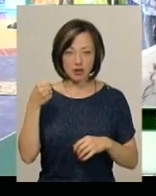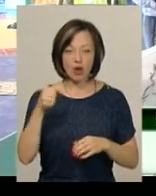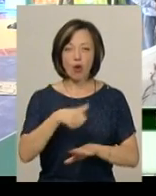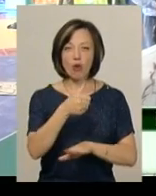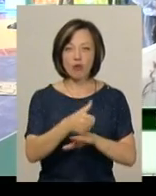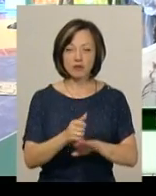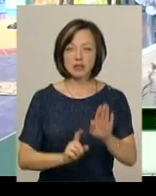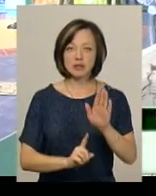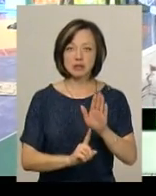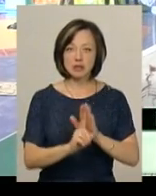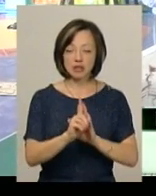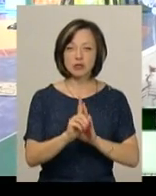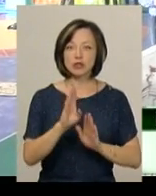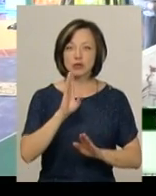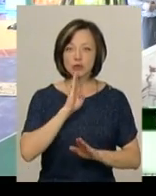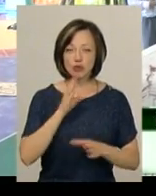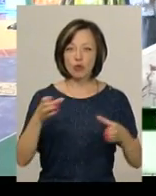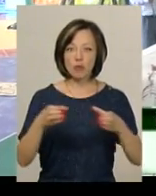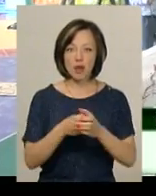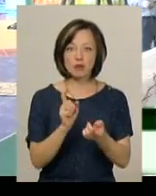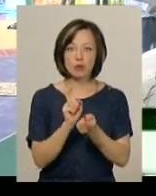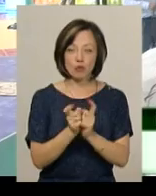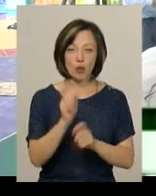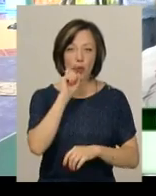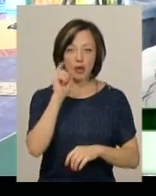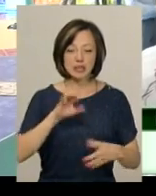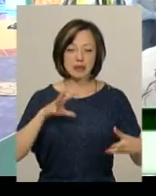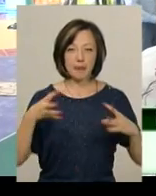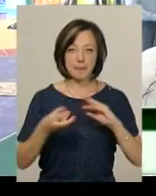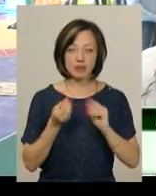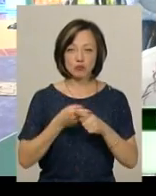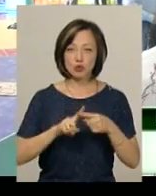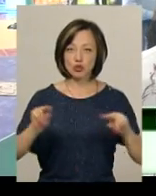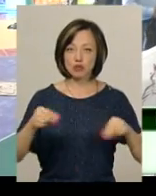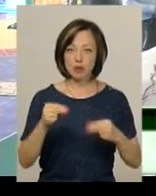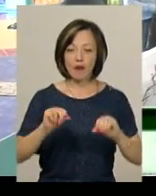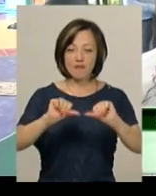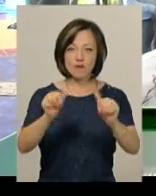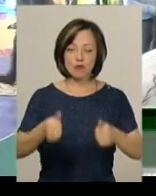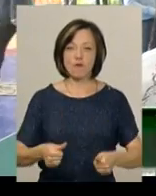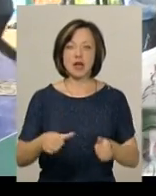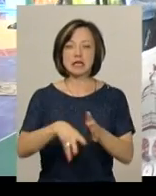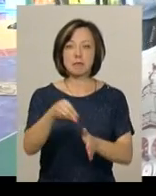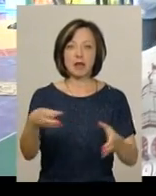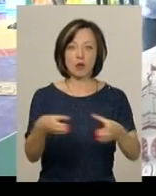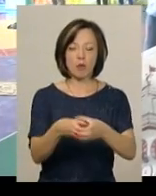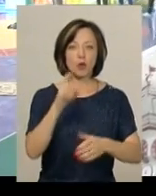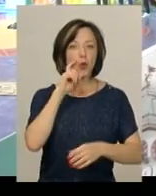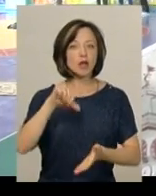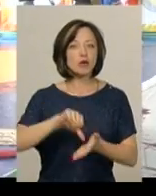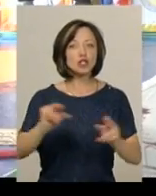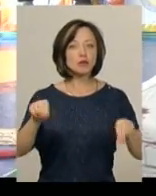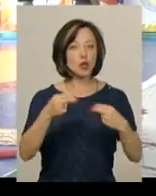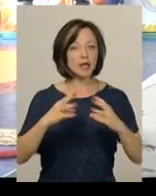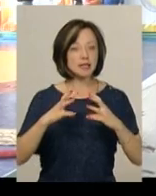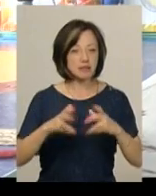Головний старт для дорослої жіночої команди з боротьби в Україні. За підсумками цього чемпіонату буде формуватися збірна команда України для участі в